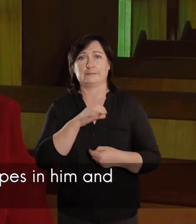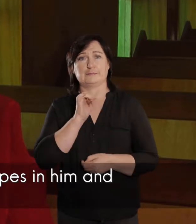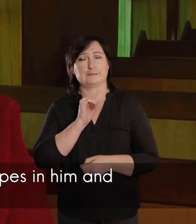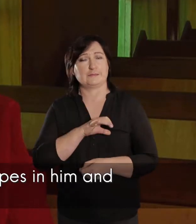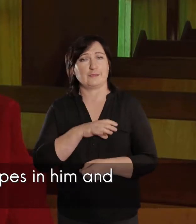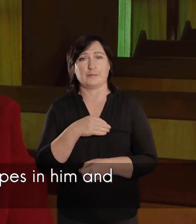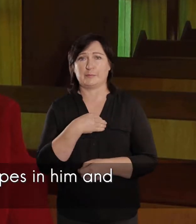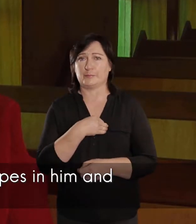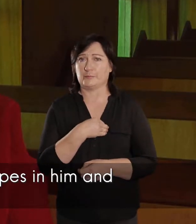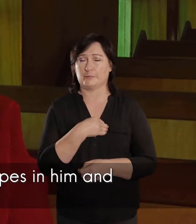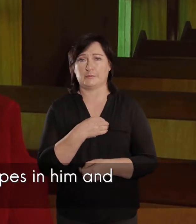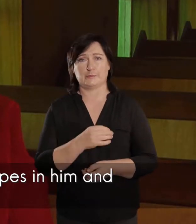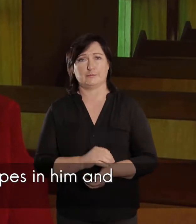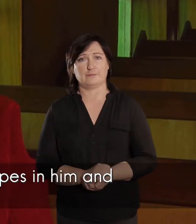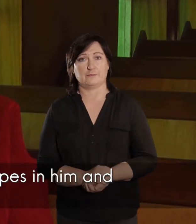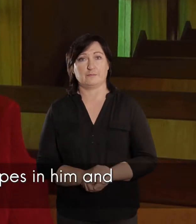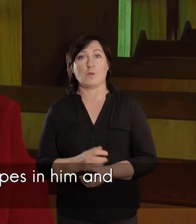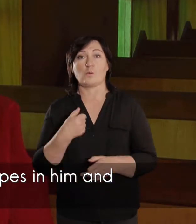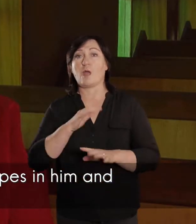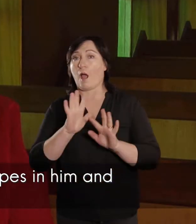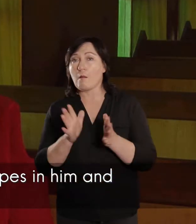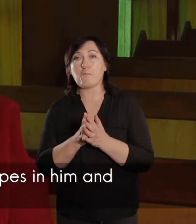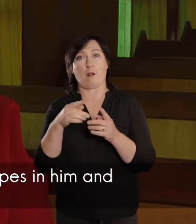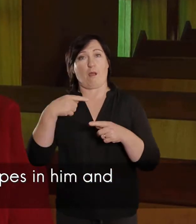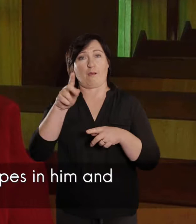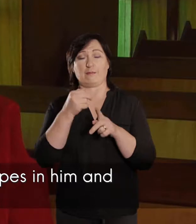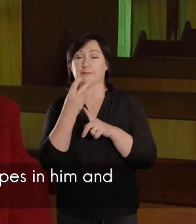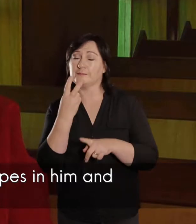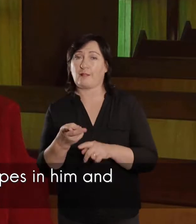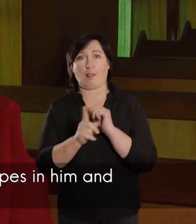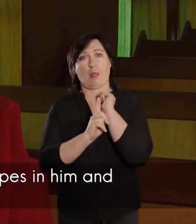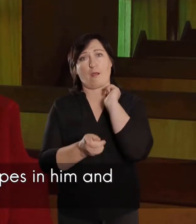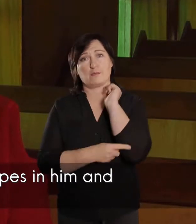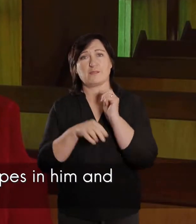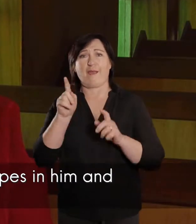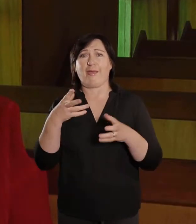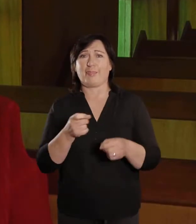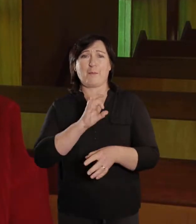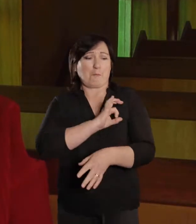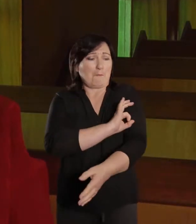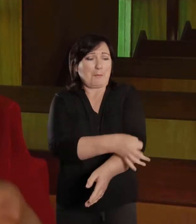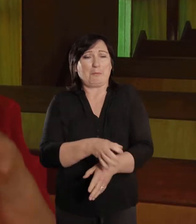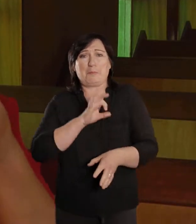want hy is allemaal daarboe, en, hy leen nog maar die pepe an, en is ook vol sand